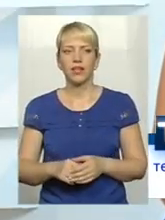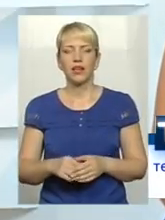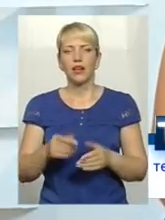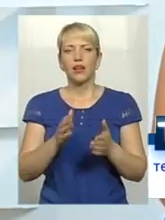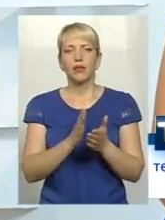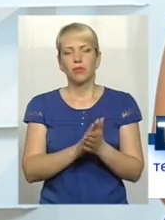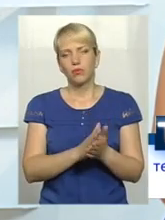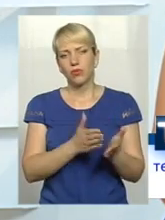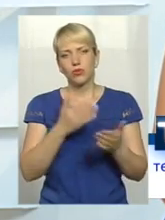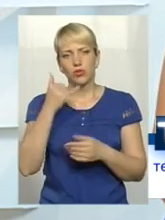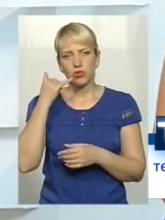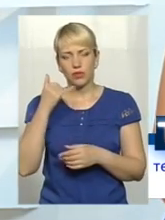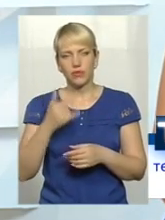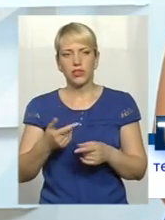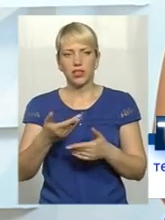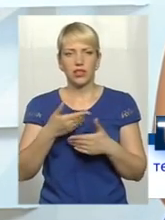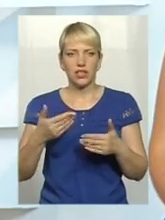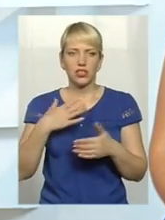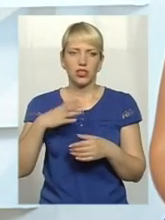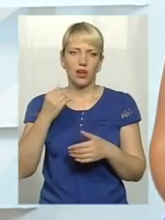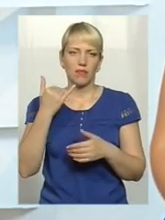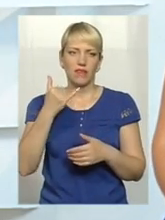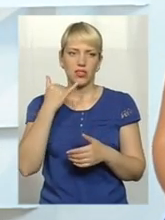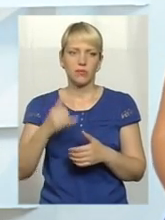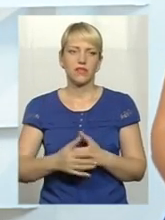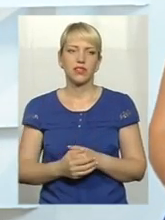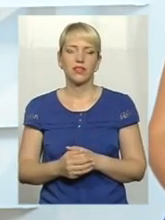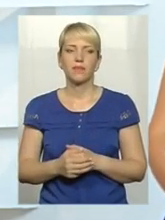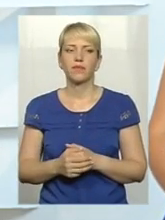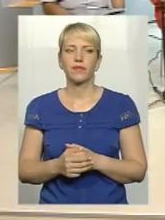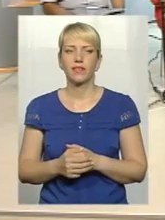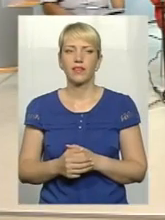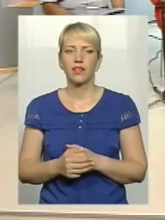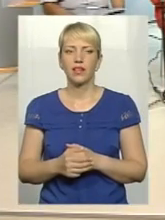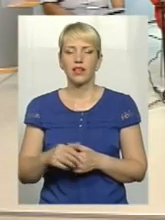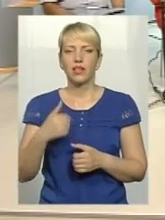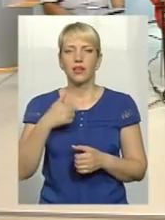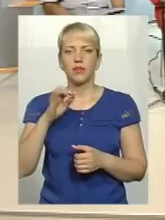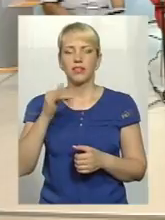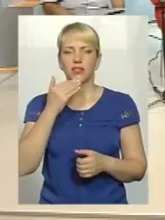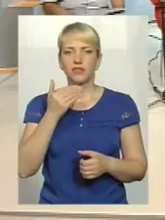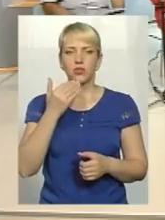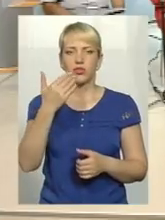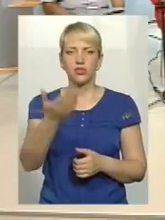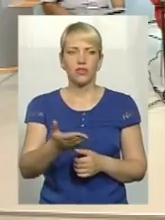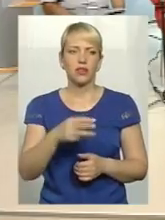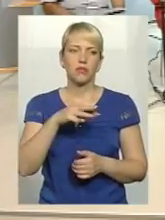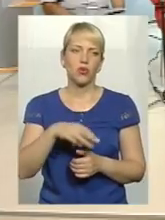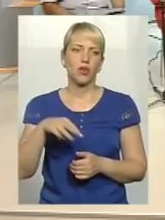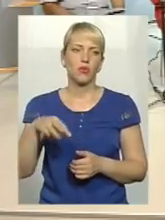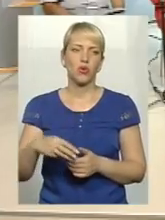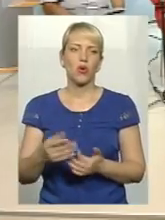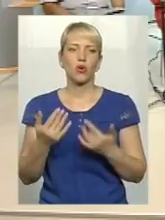Долучайтесь до нашої розмови, чекаємо на ваші дзвінки. А я, напевно, хотіла б звернутися до вас, Микола Миколаєвич,